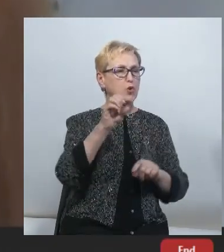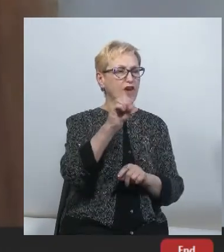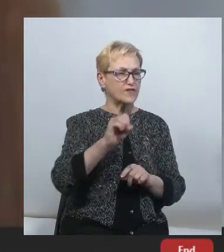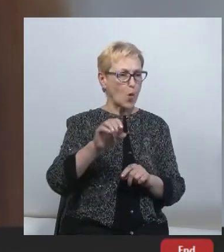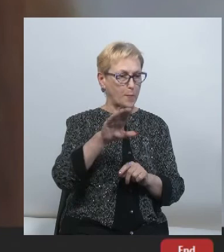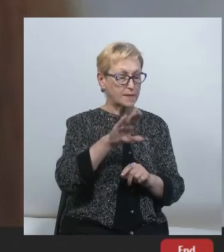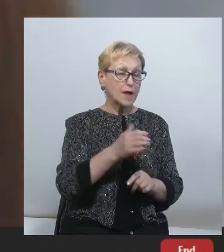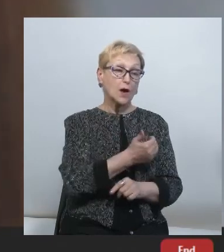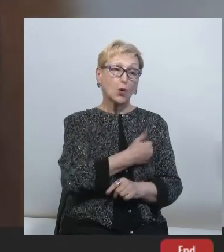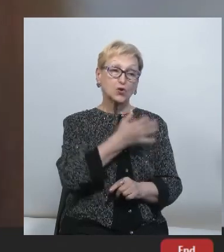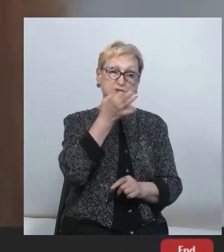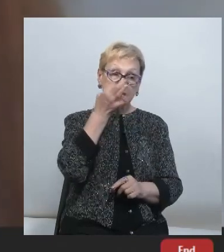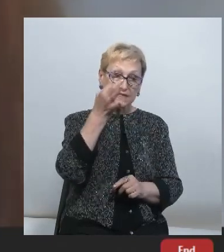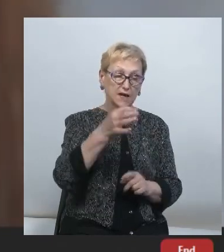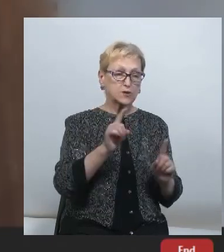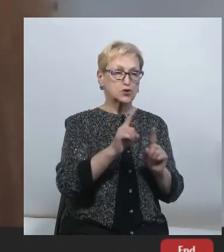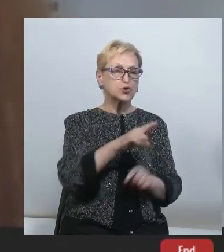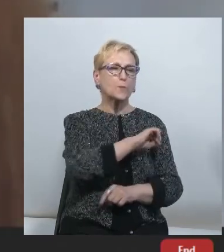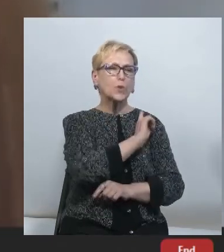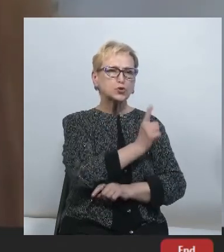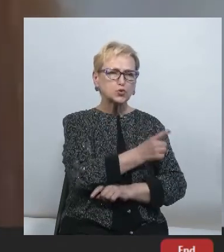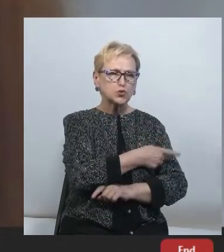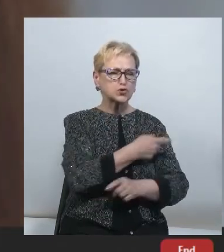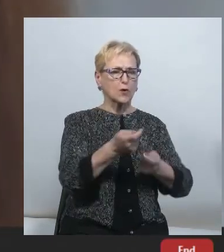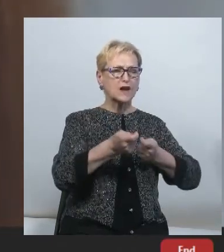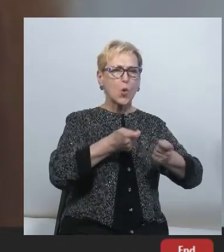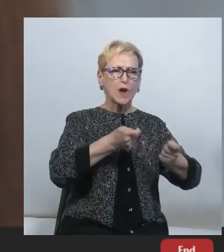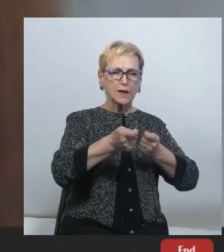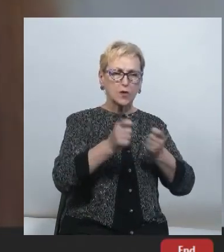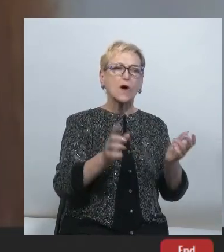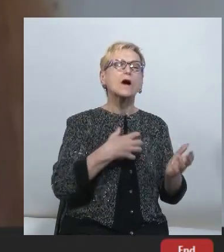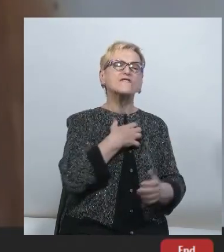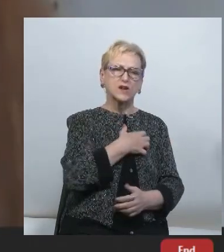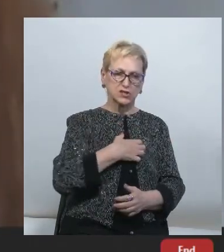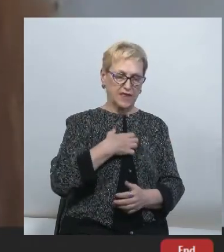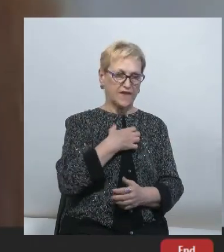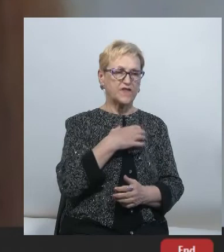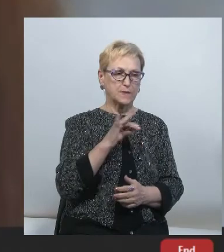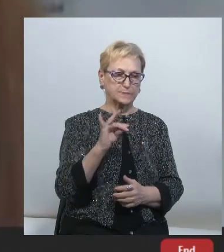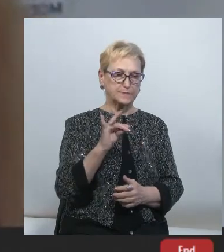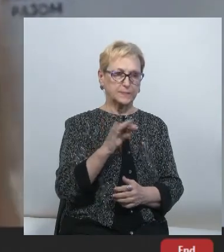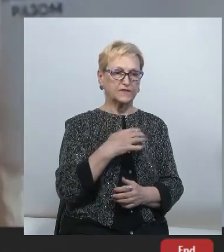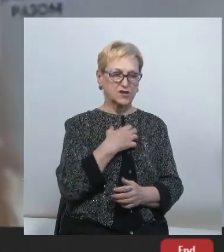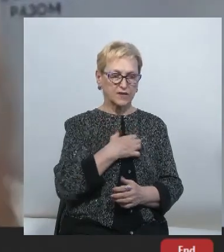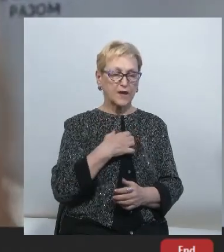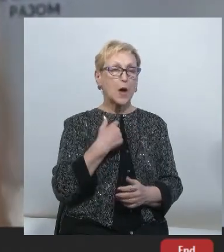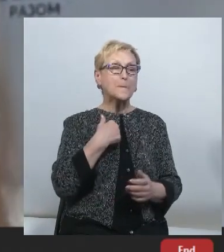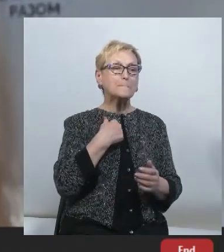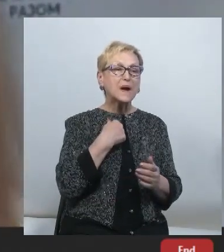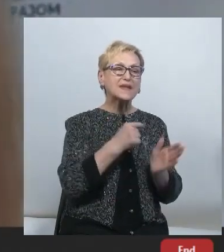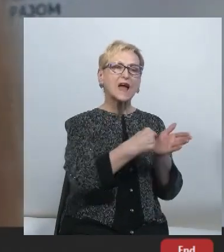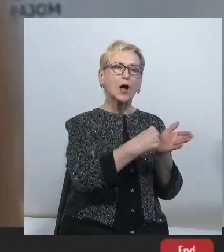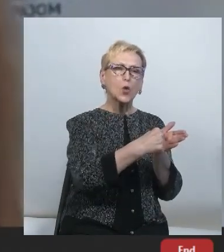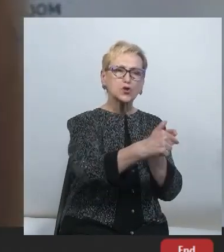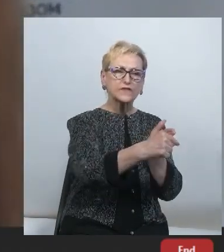що питання потужного незалежного регулятора є дуже важливими. І ми наголошували на